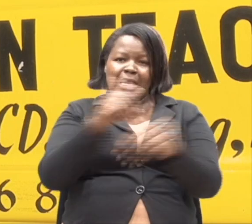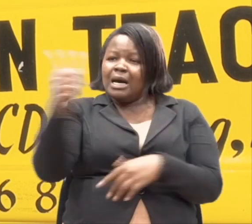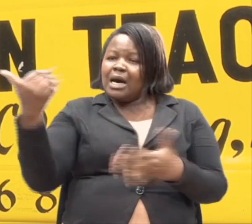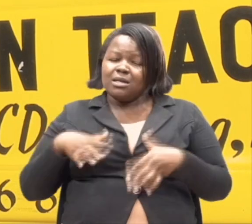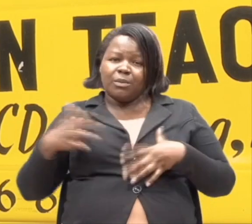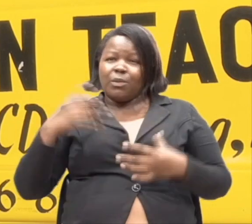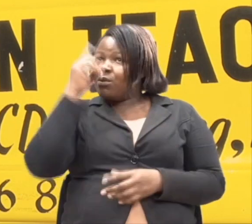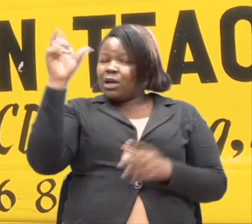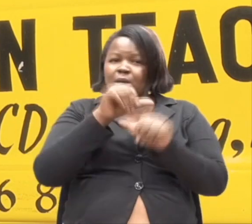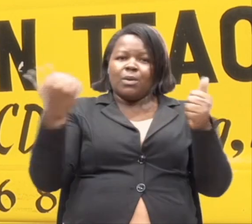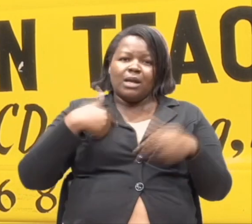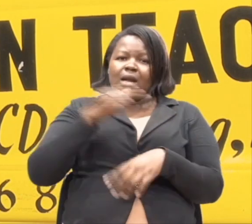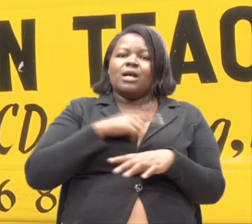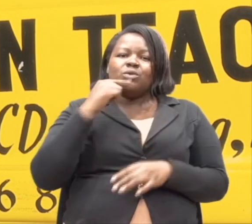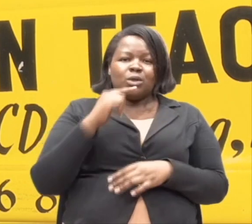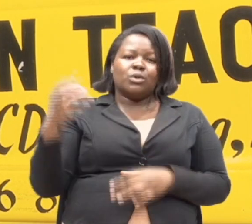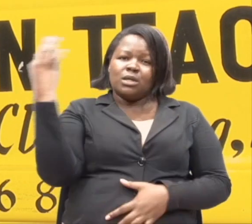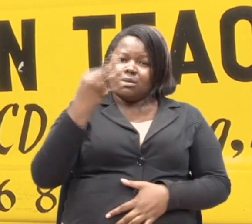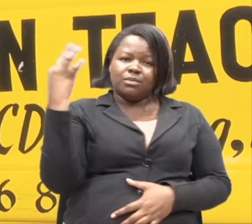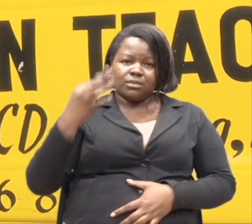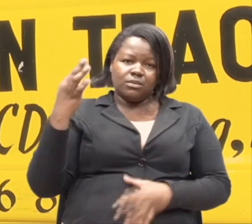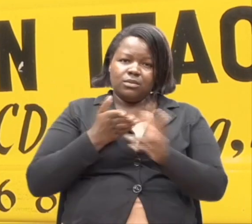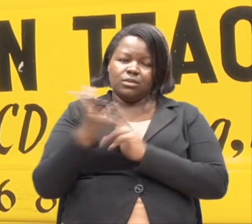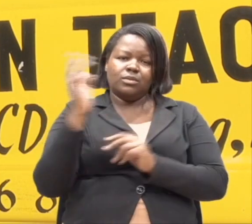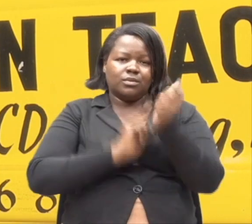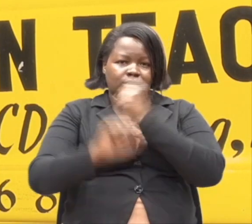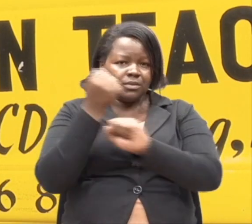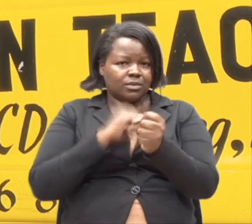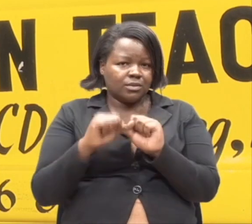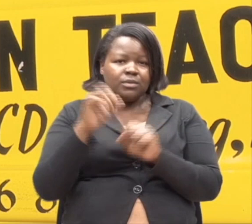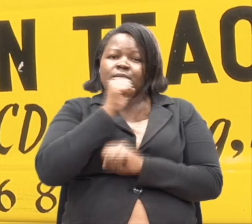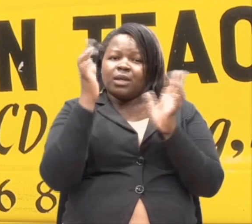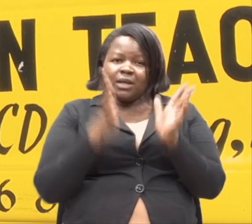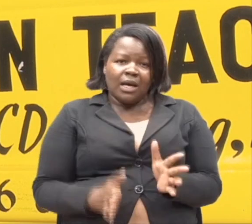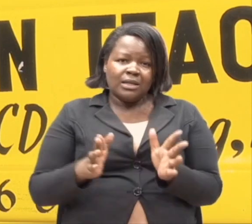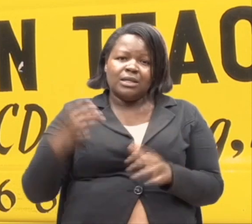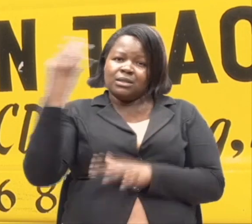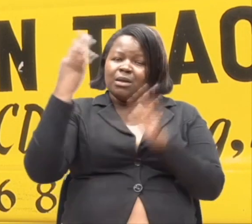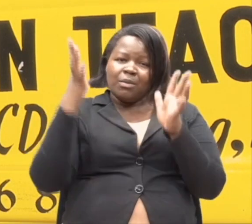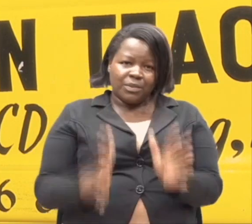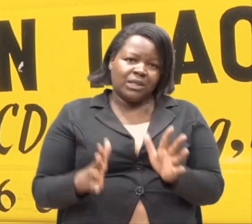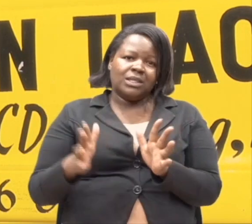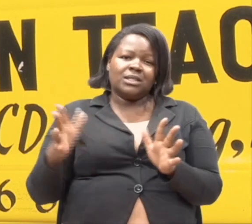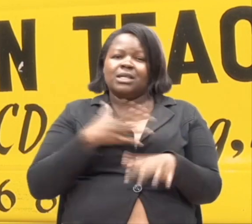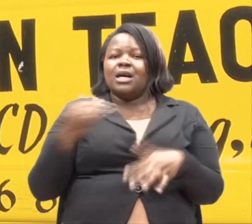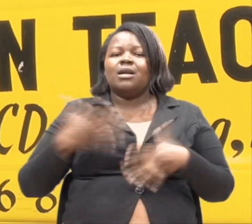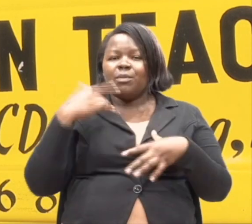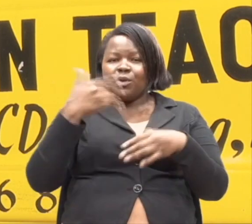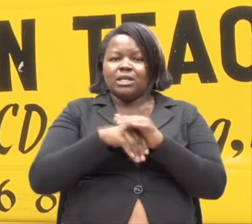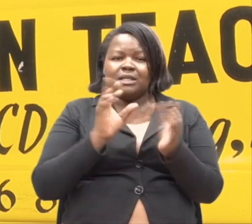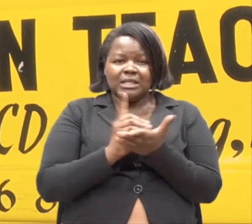wanamuka. Na tunambiwa siku hizi kuhubiri ni matendo. Waze wa kanisa, wachungaji ambao wako